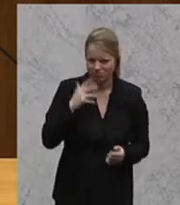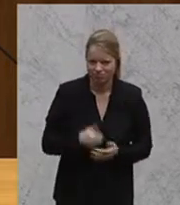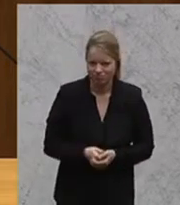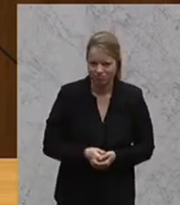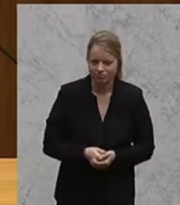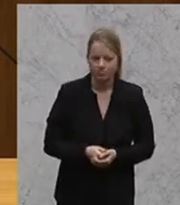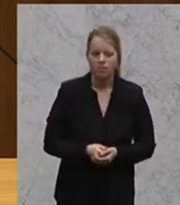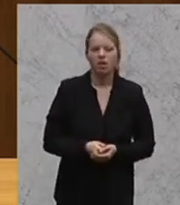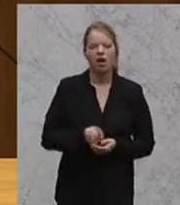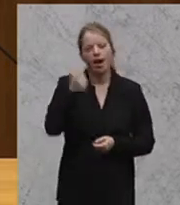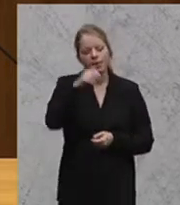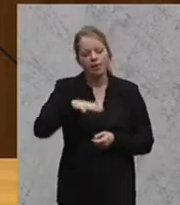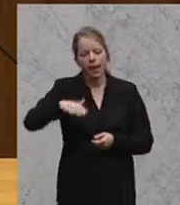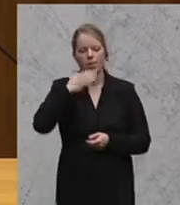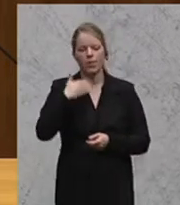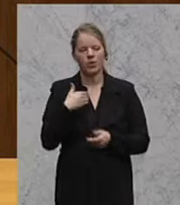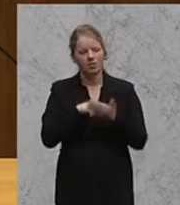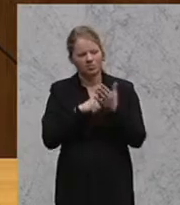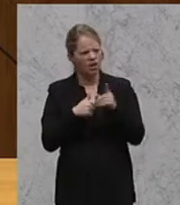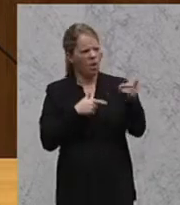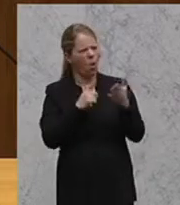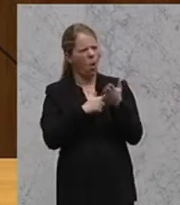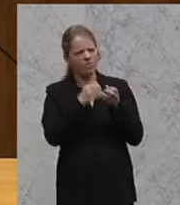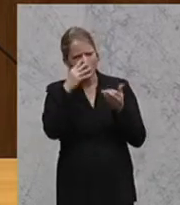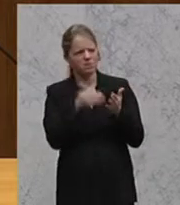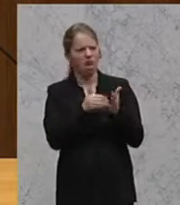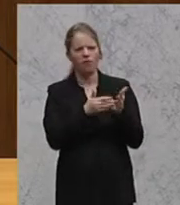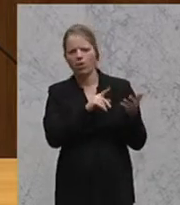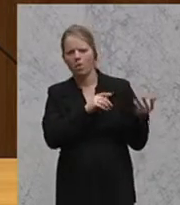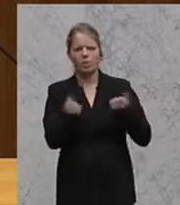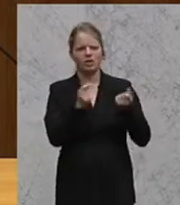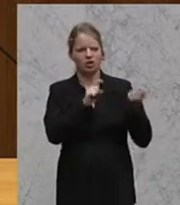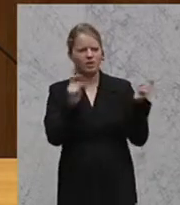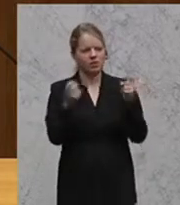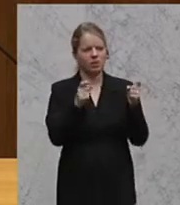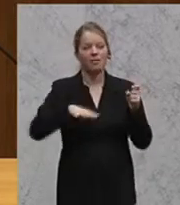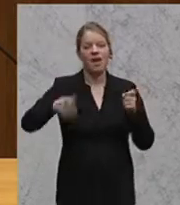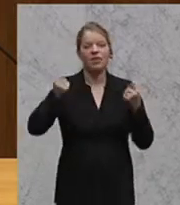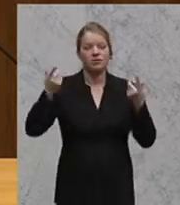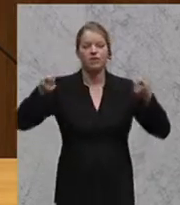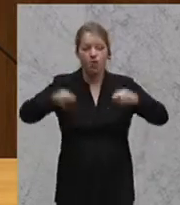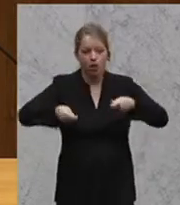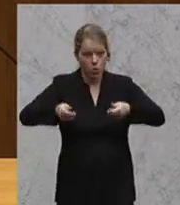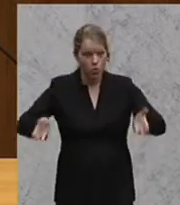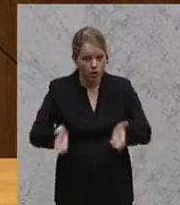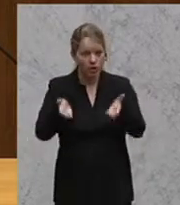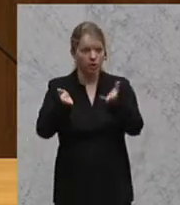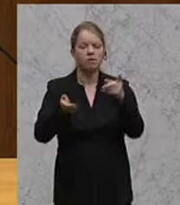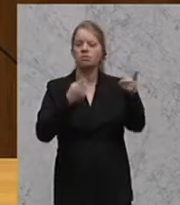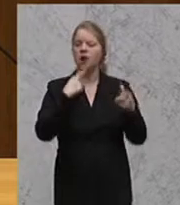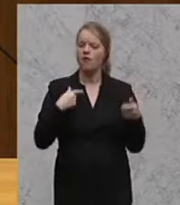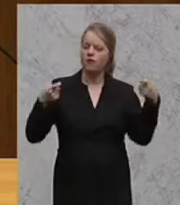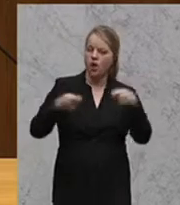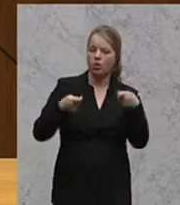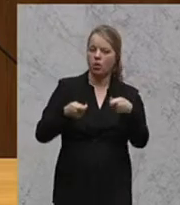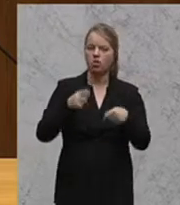Ich darf aber schon auf einen Bereich kommen, den Sie auch immer wieder missbrauchen zu politischen Diskussionen, das ist der Förderbereich. Sie tun ja oftmals so, als wären Förderungen von